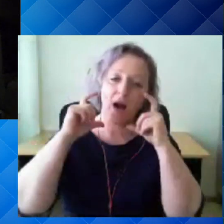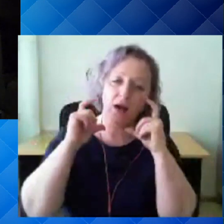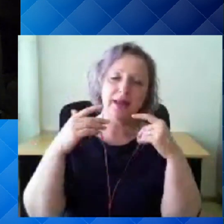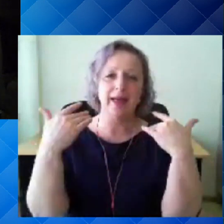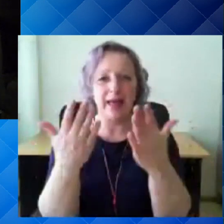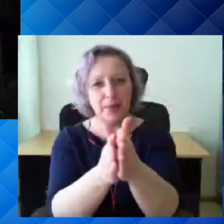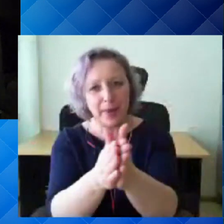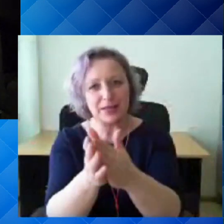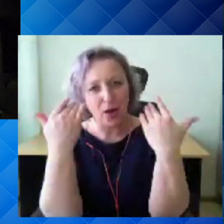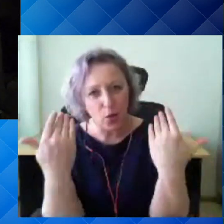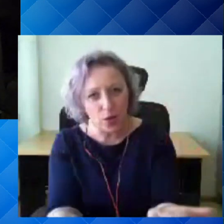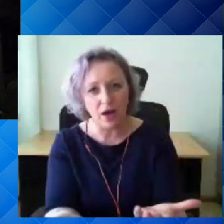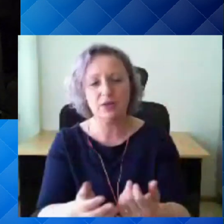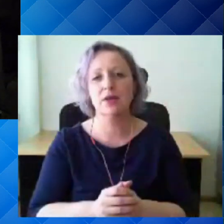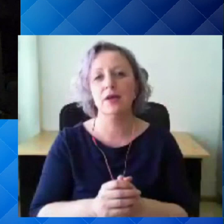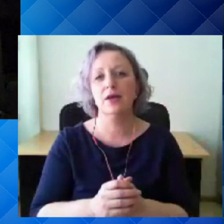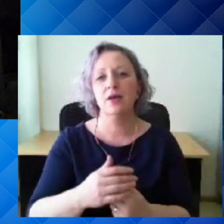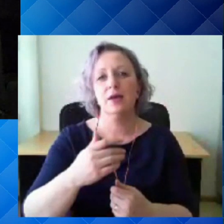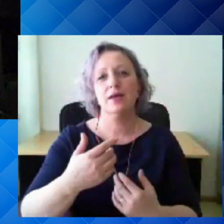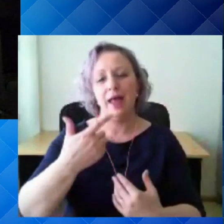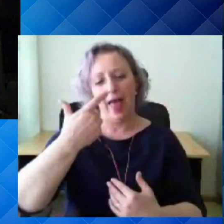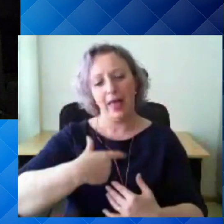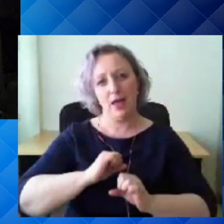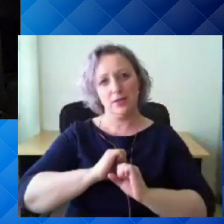kuidas käsi pesta ja kuidas send hoida.